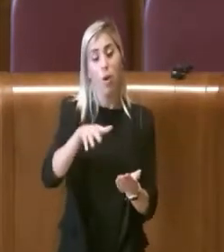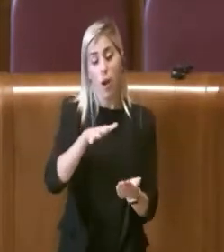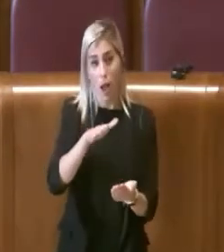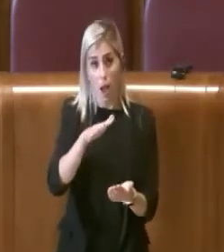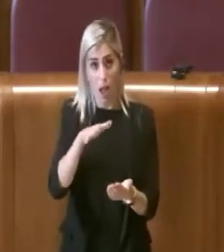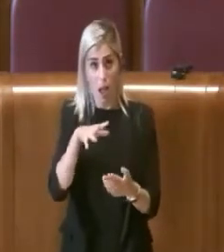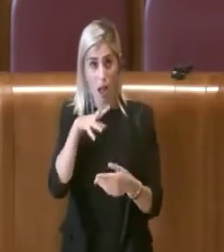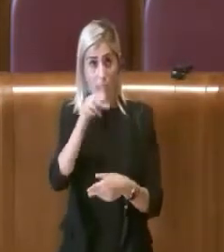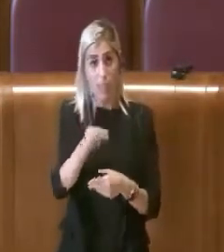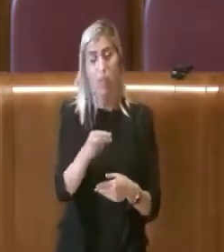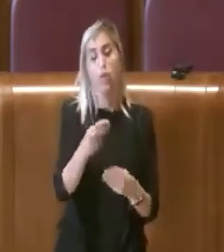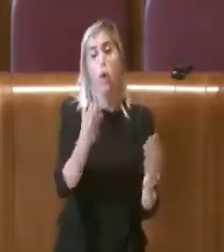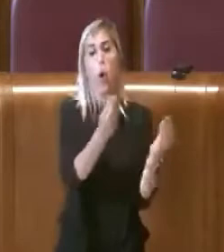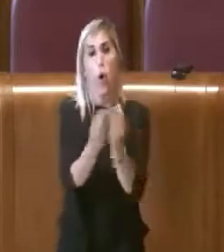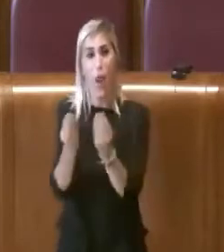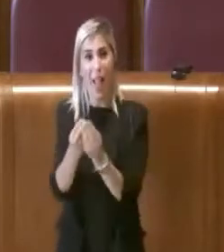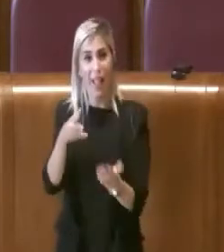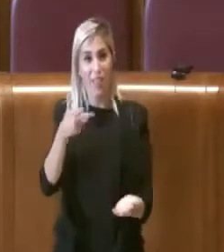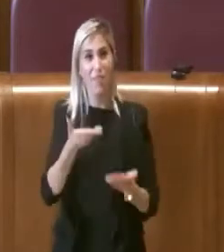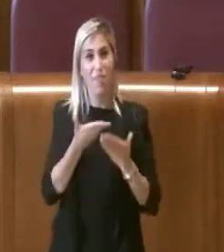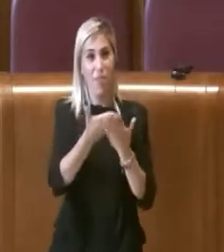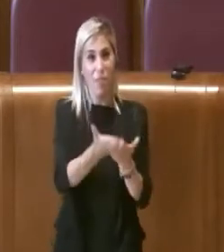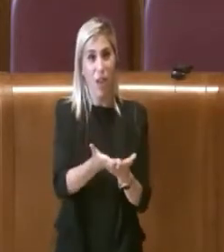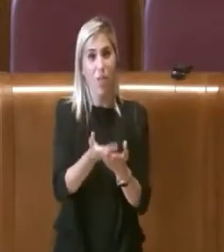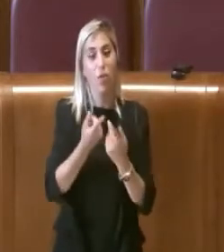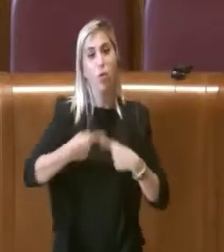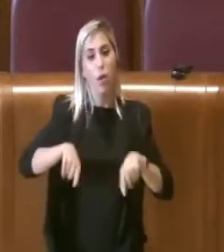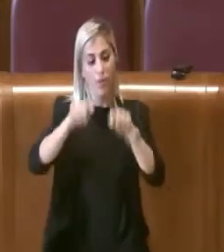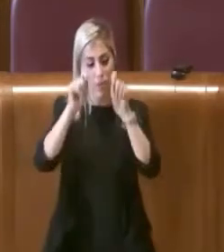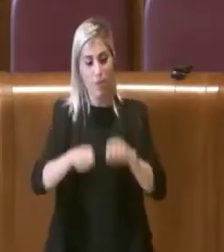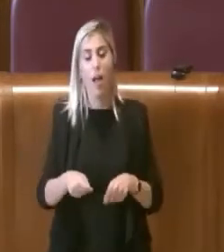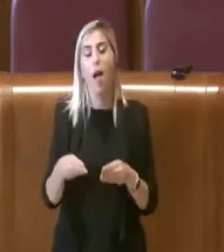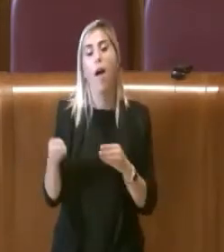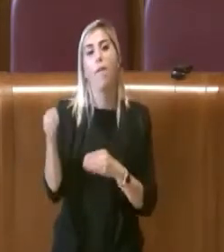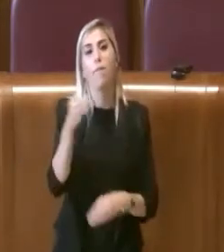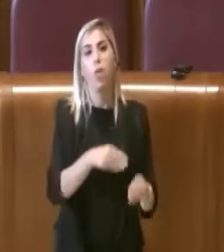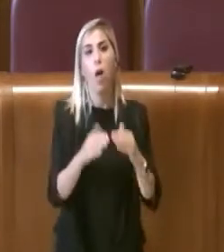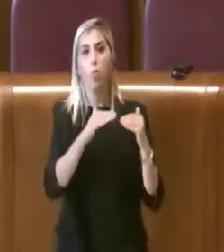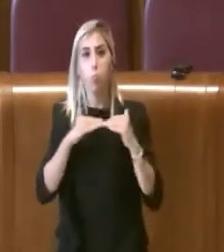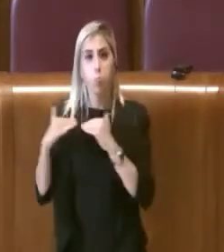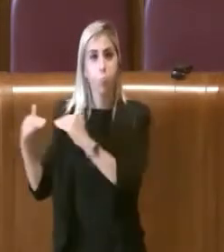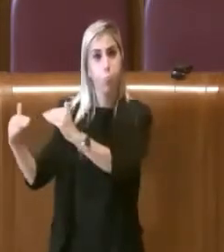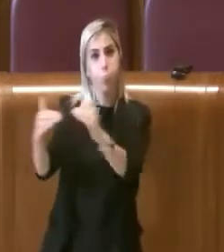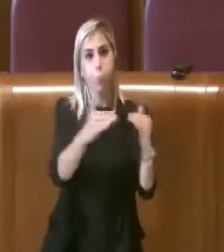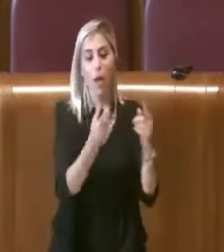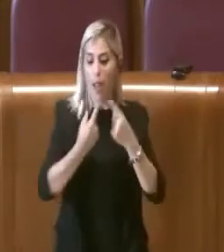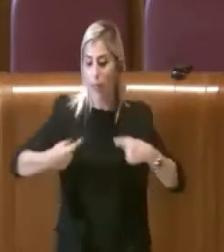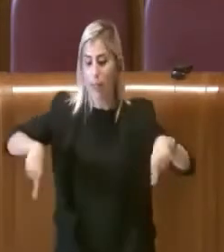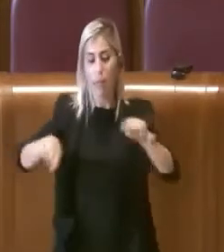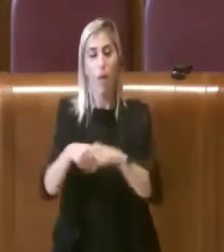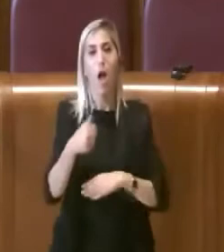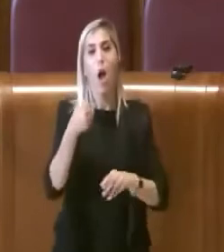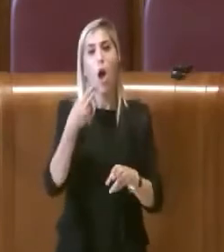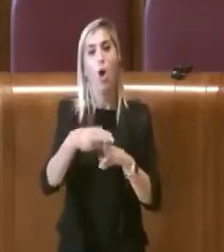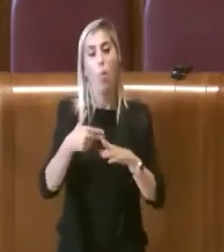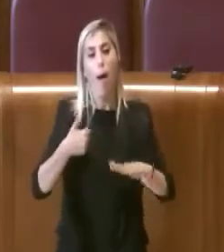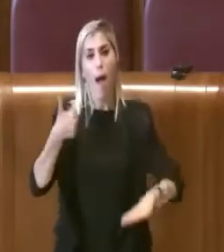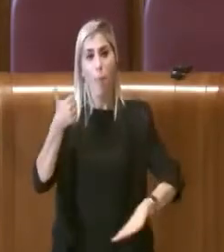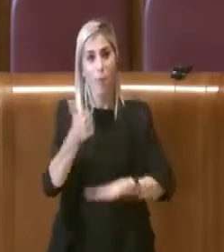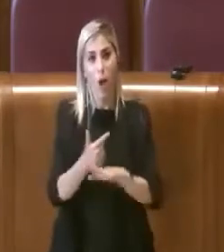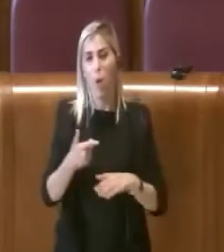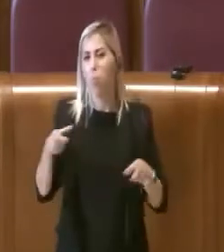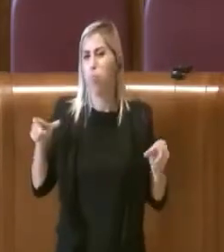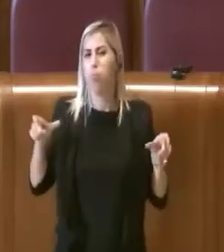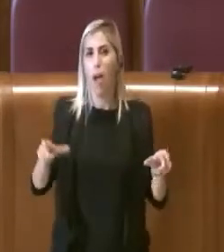hanno dichiarato anche i colleghi, per cui ci avviamo al voto unanime dell'Assemblea Capitolina, come ovviamente